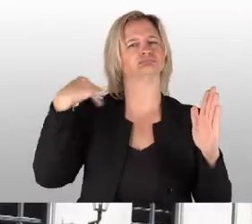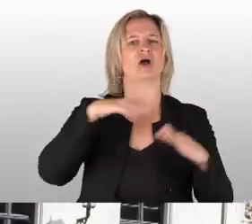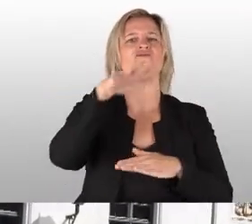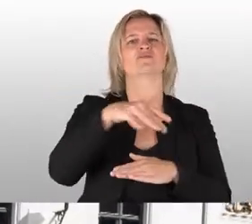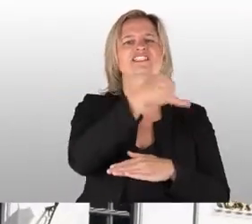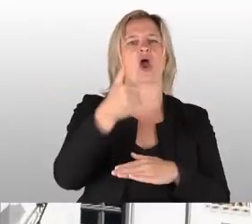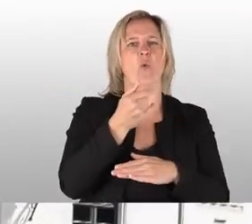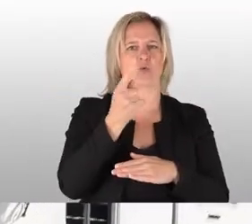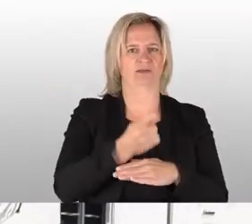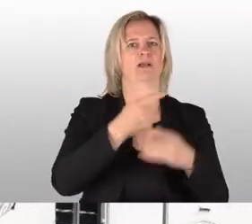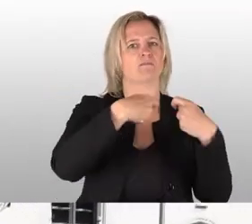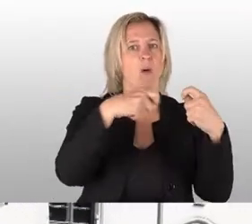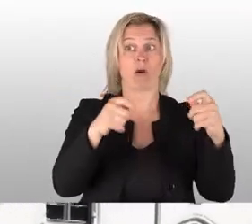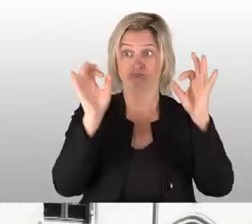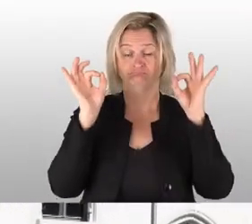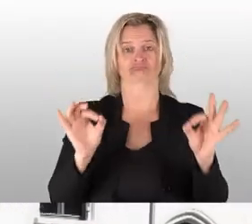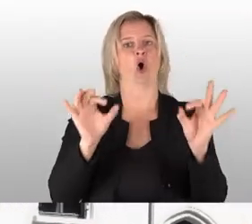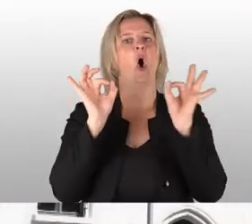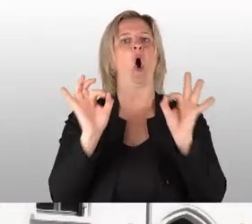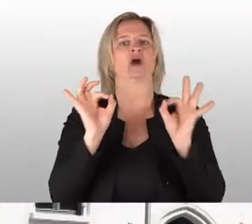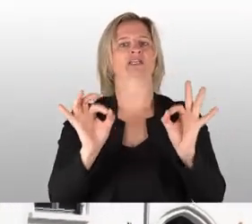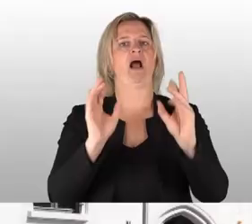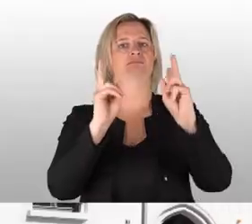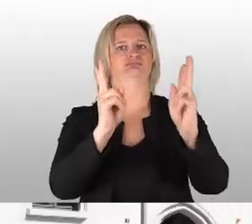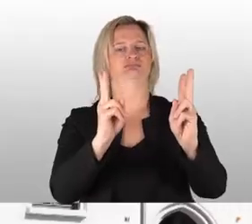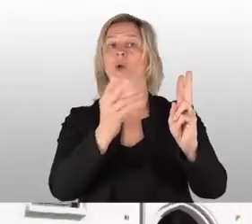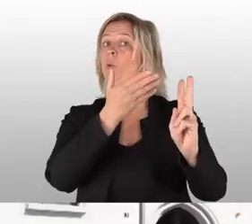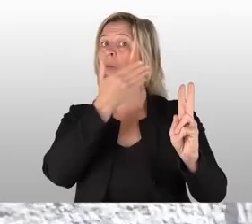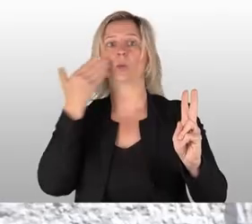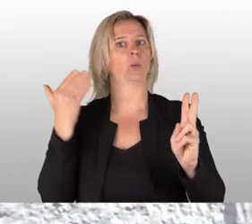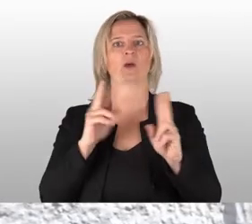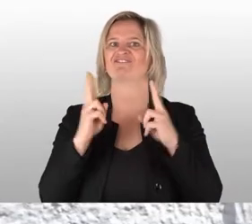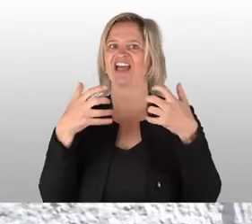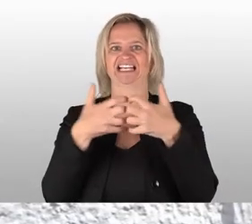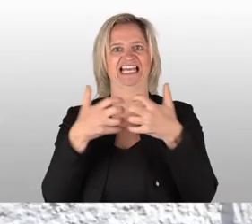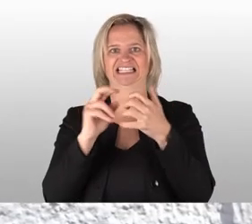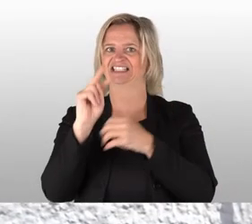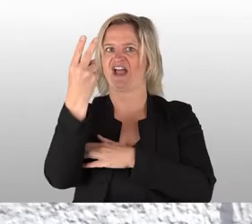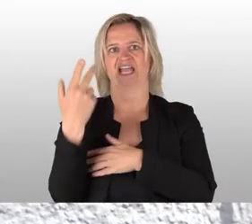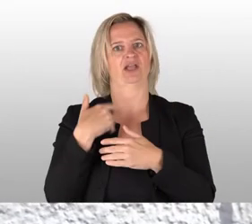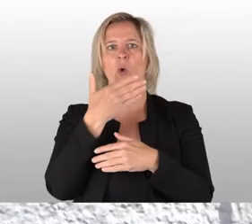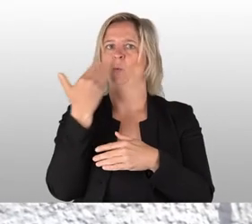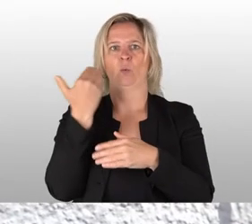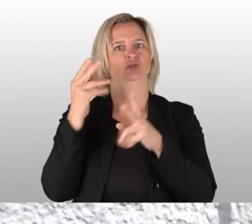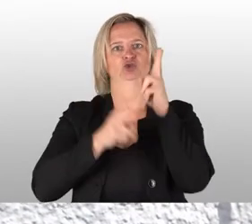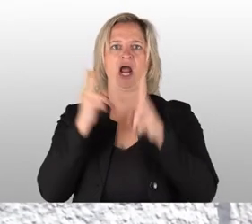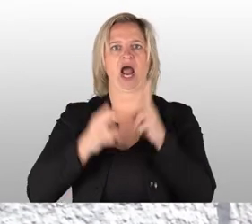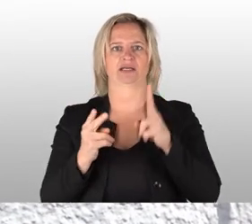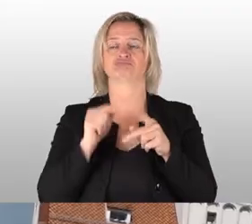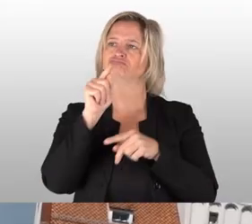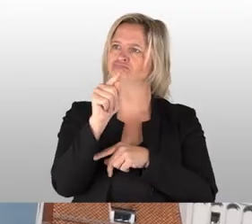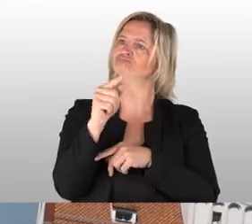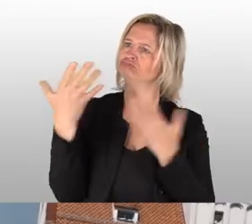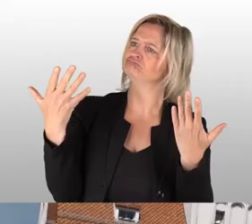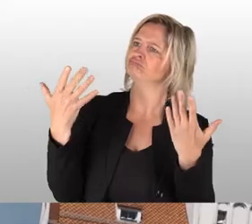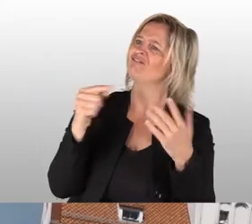auch im 15. Jahrhundert und ja auch original erhaltene, weil eben kein Kriegsschaden im Zweiten Weltkrieg. Das Meissner Rathaus